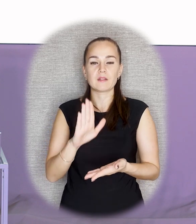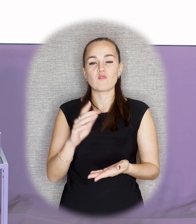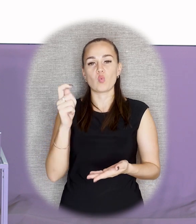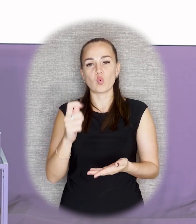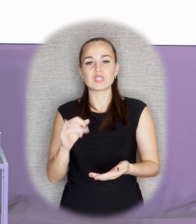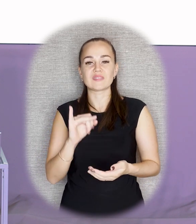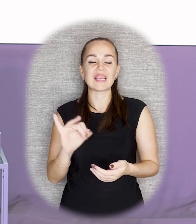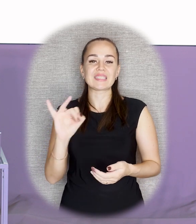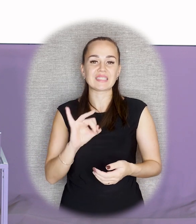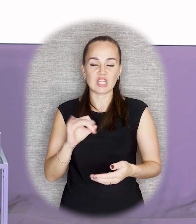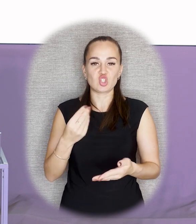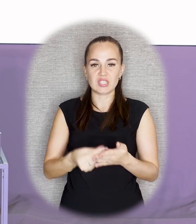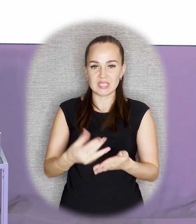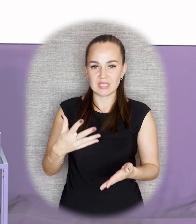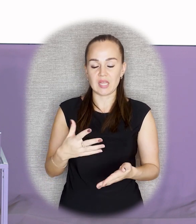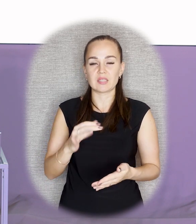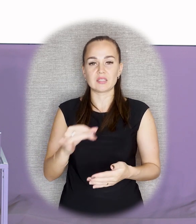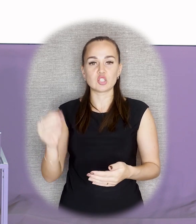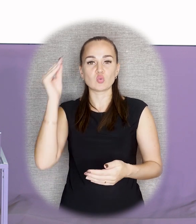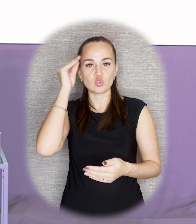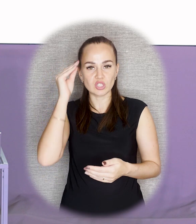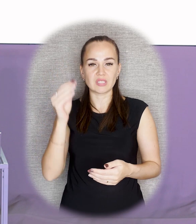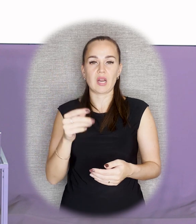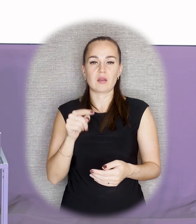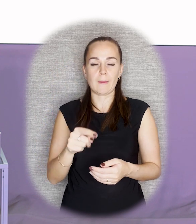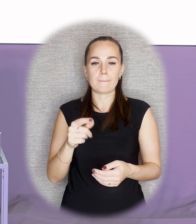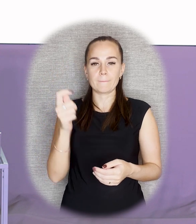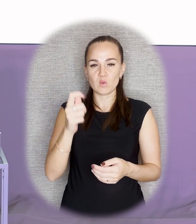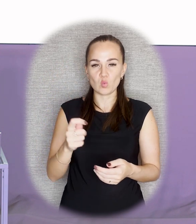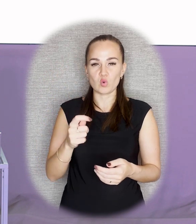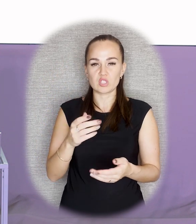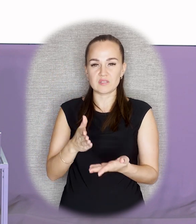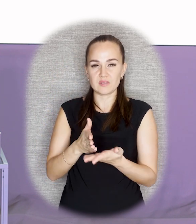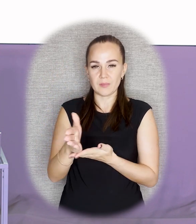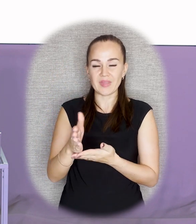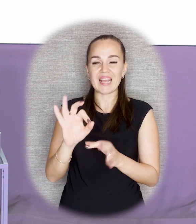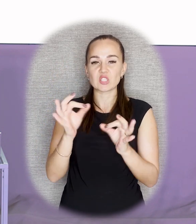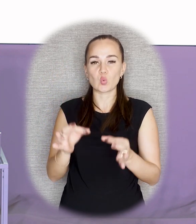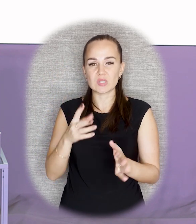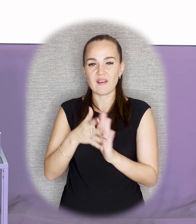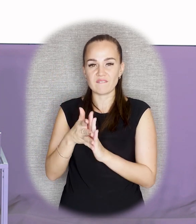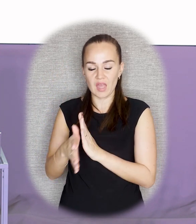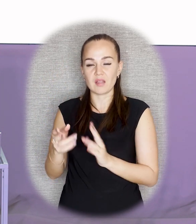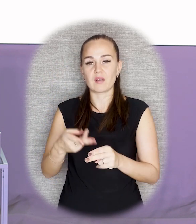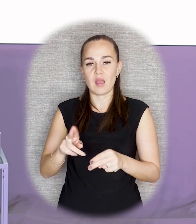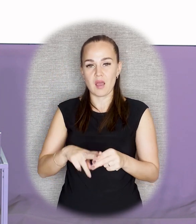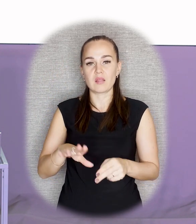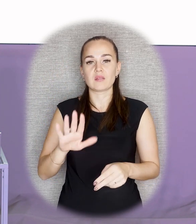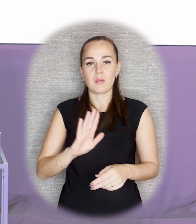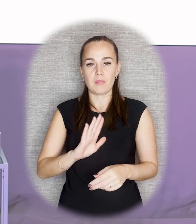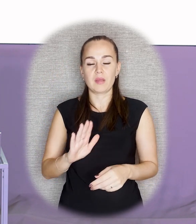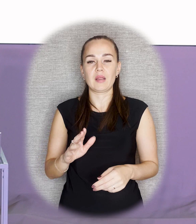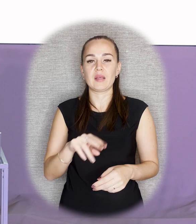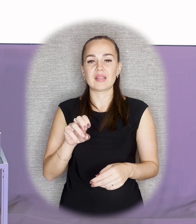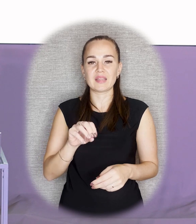исторической ценности. И в общем, с точки зрения художественного вкуса искусствоведов, это было именно так. Это абсолютно